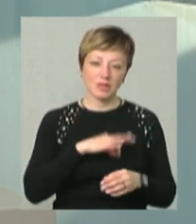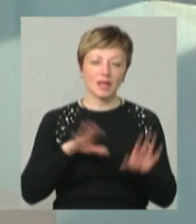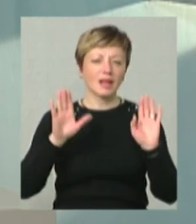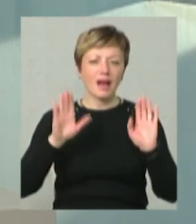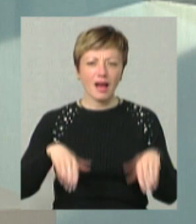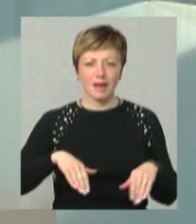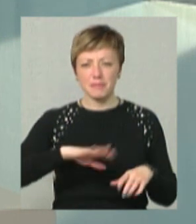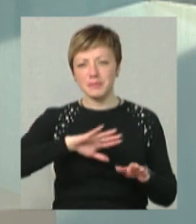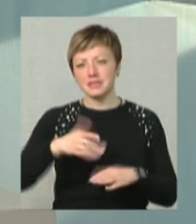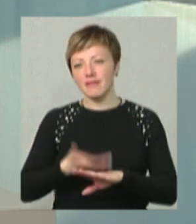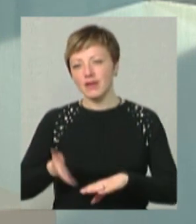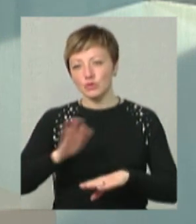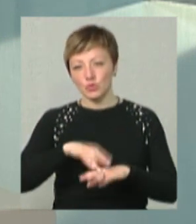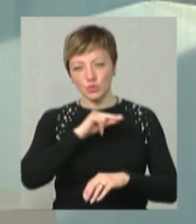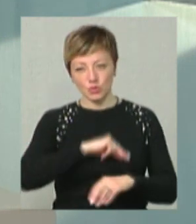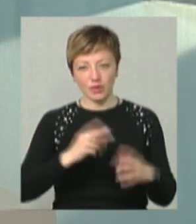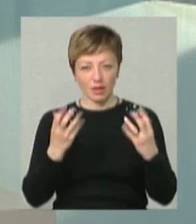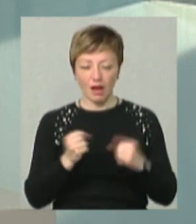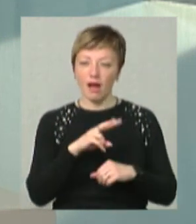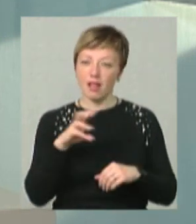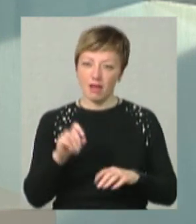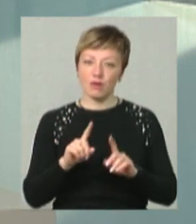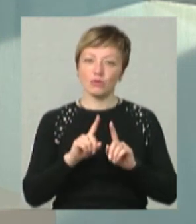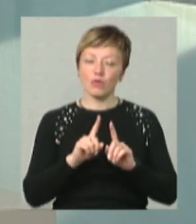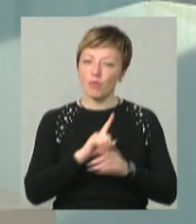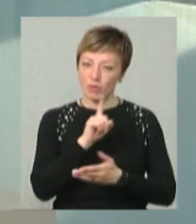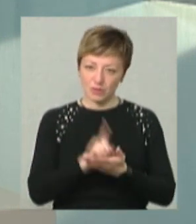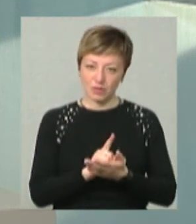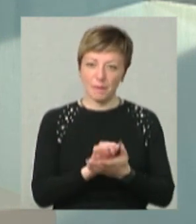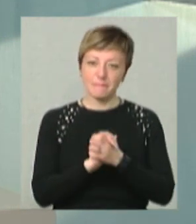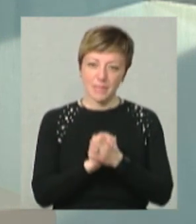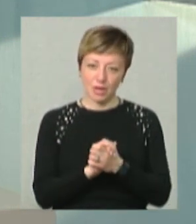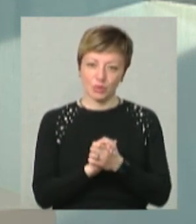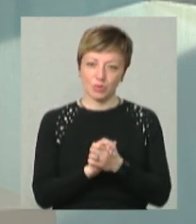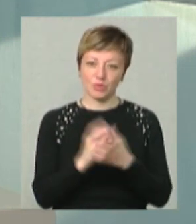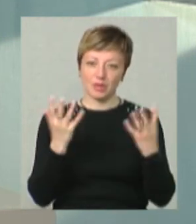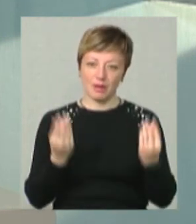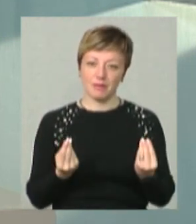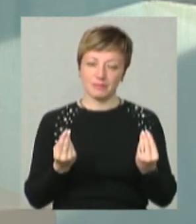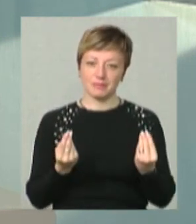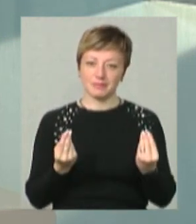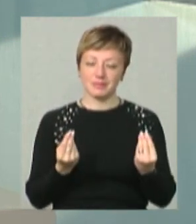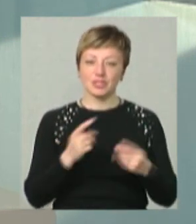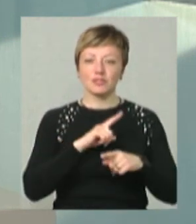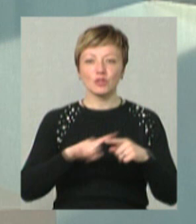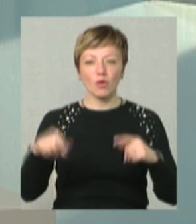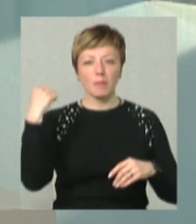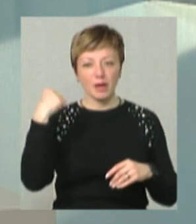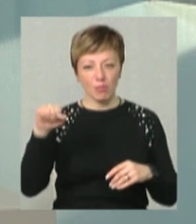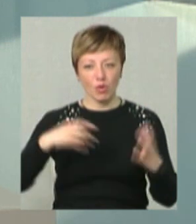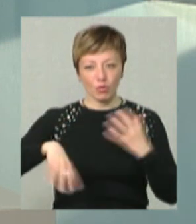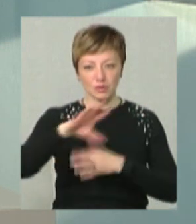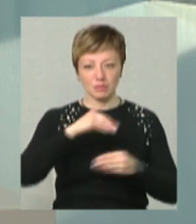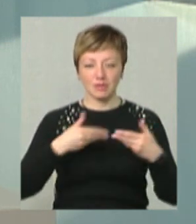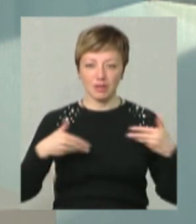нехай навіть після дуже важкого трудового дня, але обов'язково мирного дня. Тож, швидкої перемоги